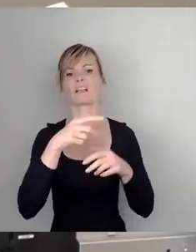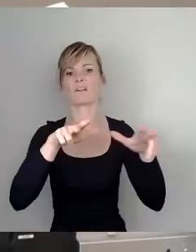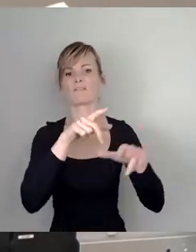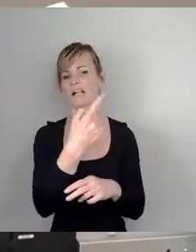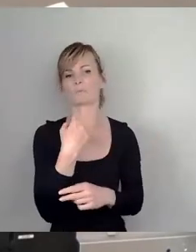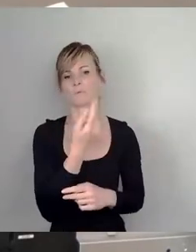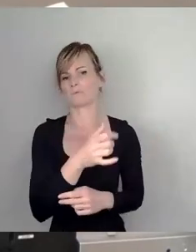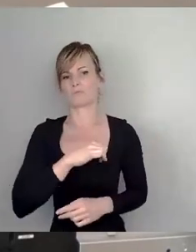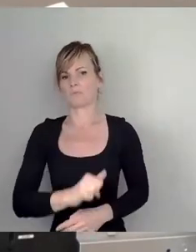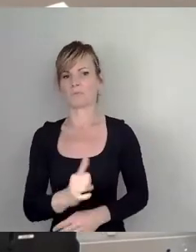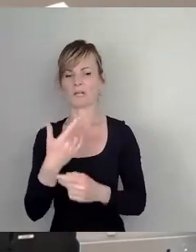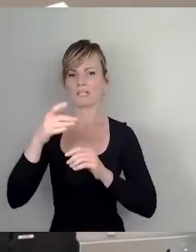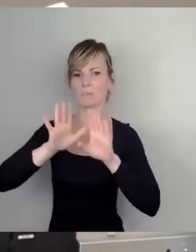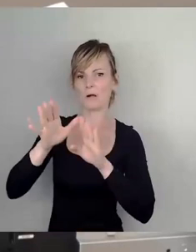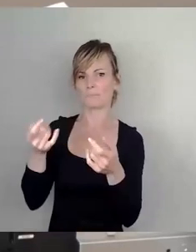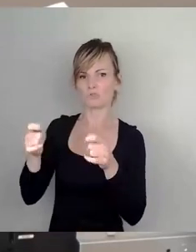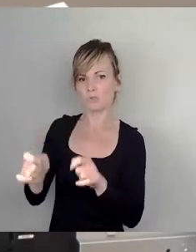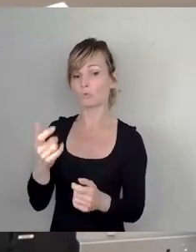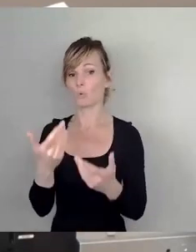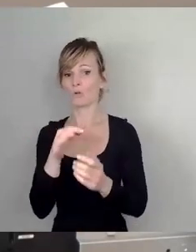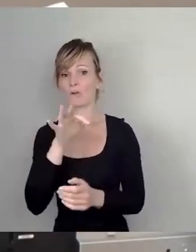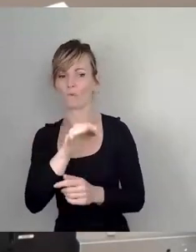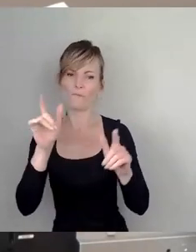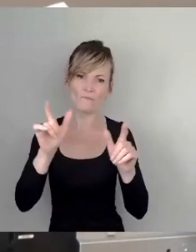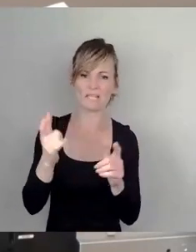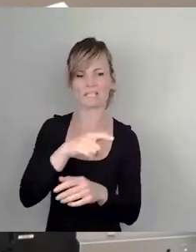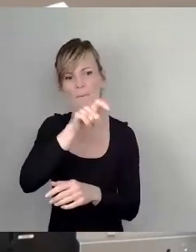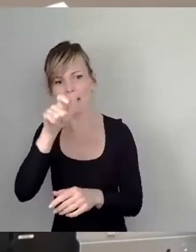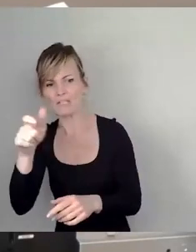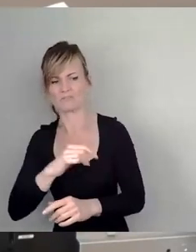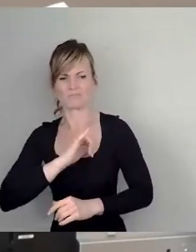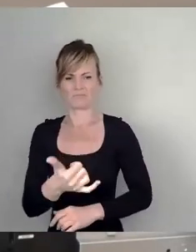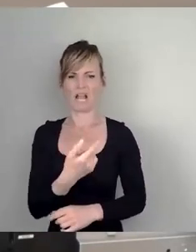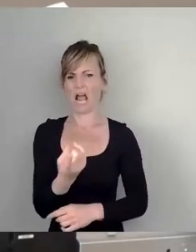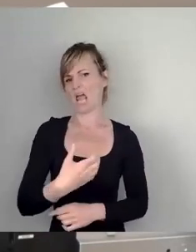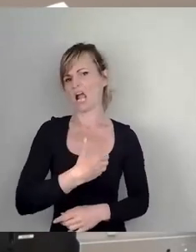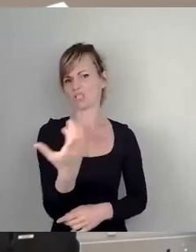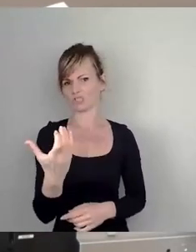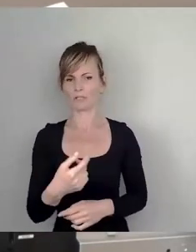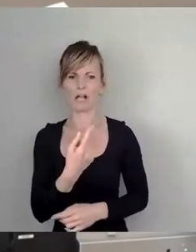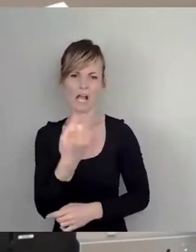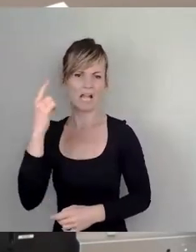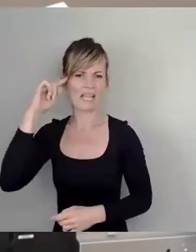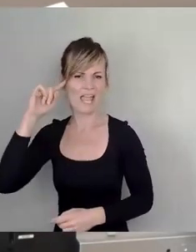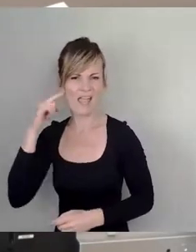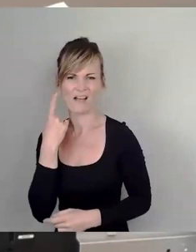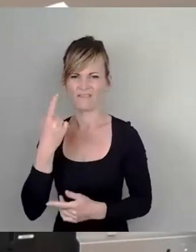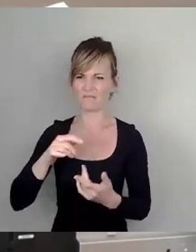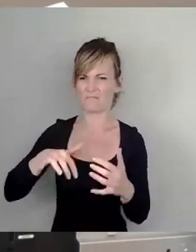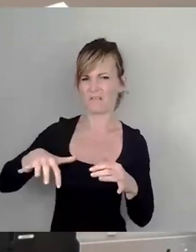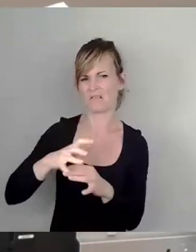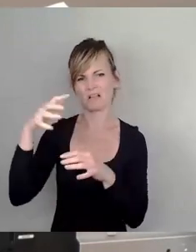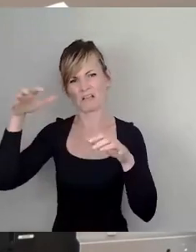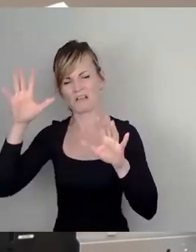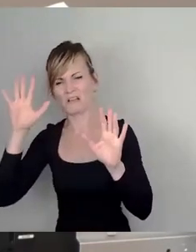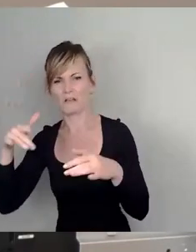demokratische Beschlüsse noch für die Feste und Menschen dieser Stadt. Alles nur nervige Plagegeister, die den reibungslosen Ablauf